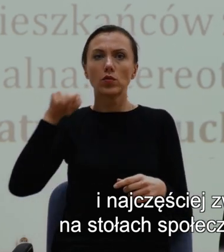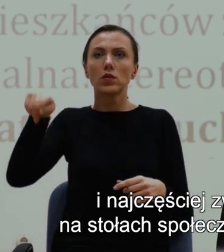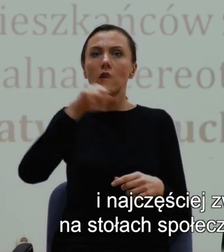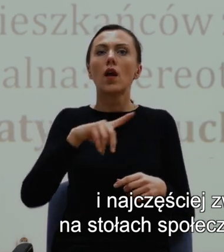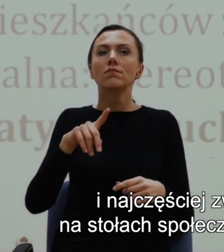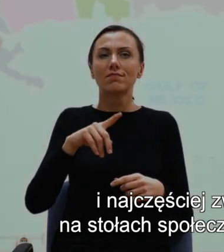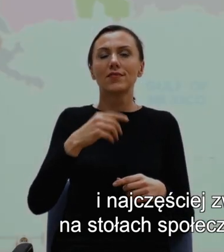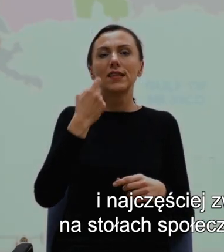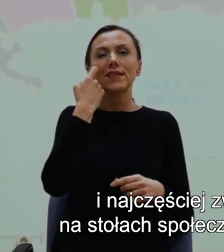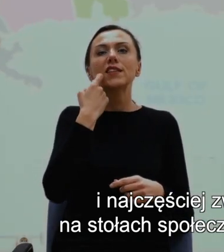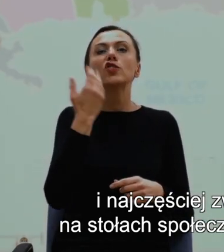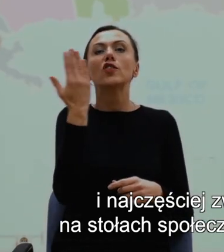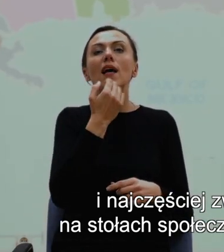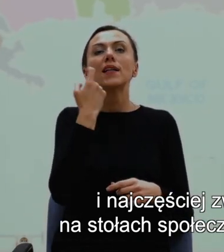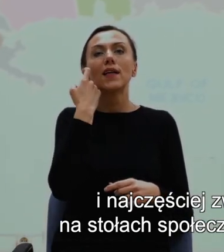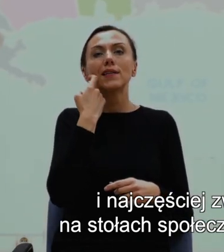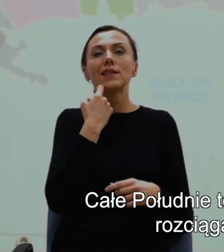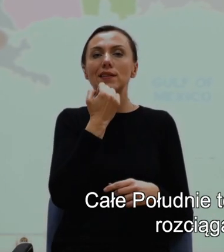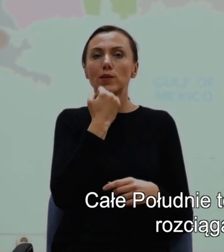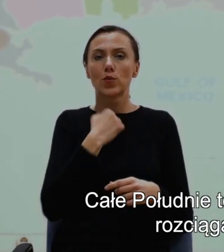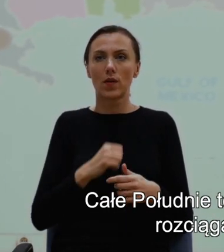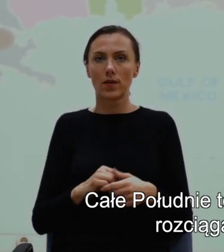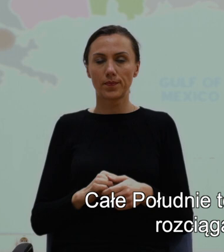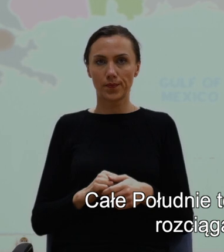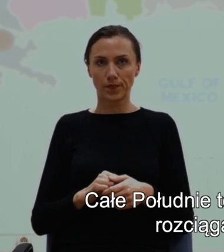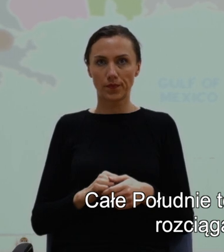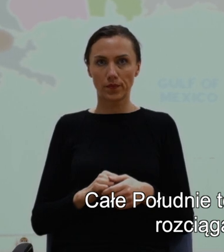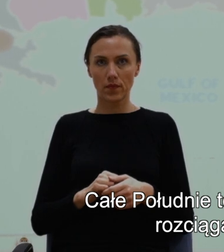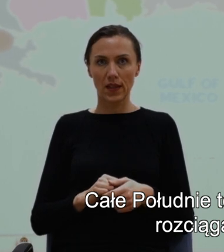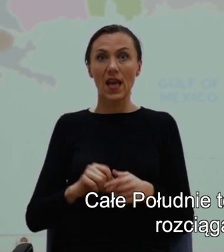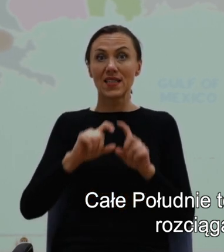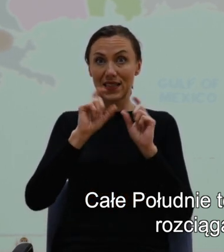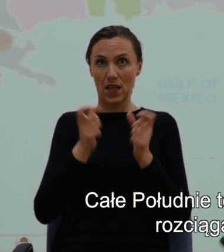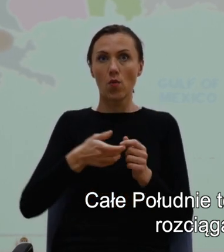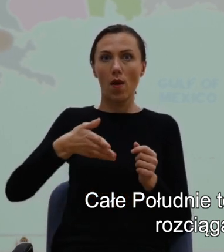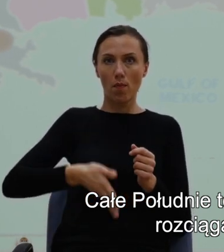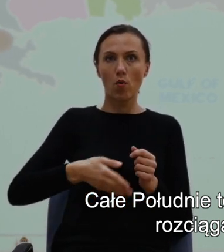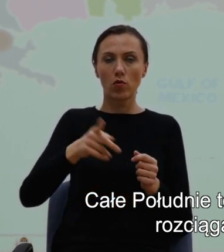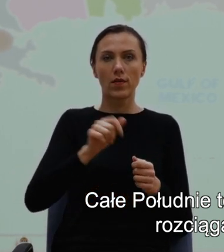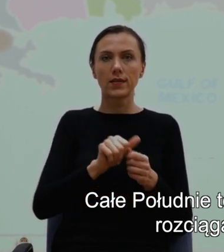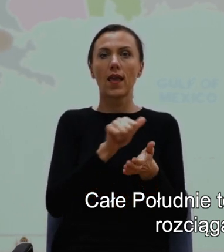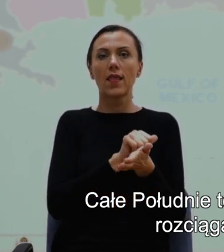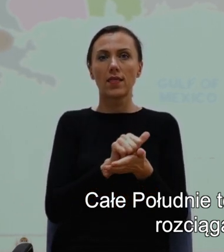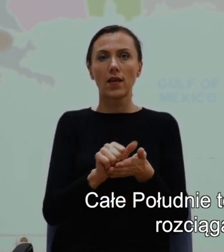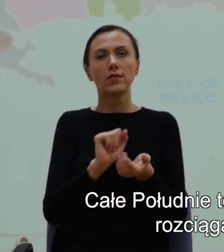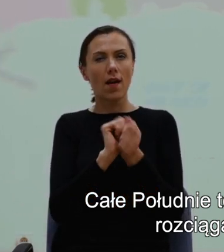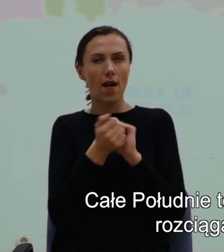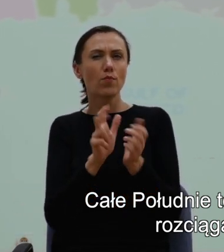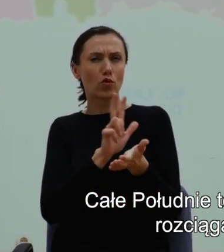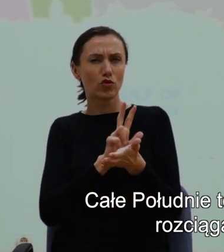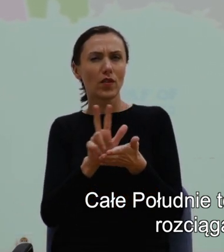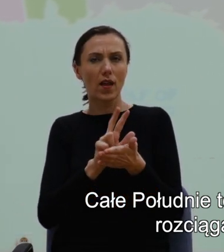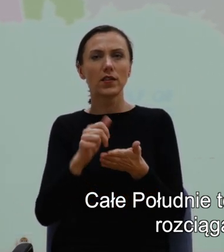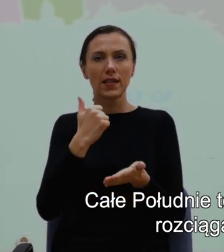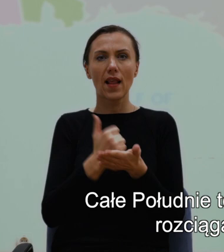tym za chwileczkę. Całe południe to 11 albo 13 stanów, w zależności jak liczyć,